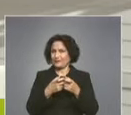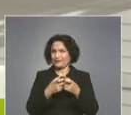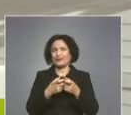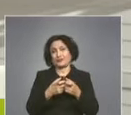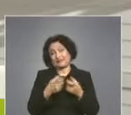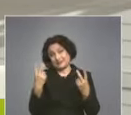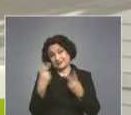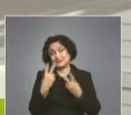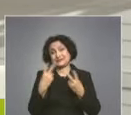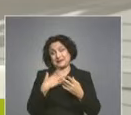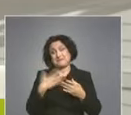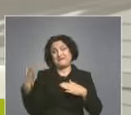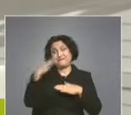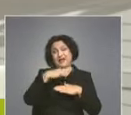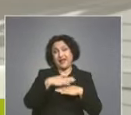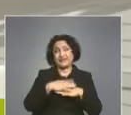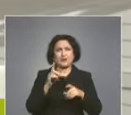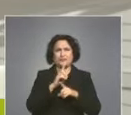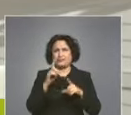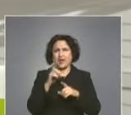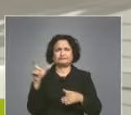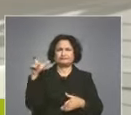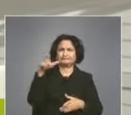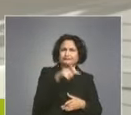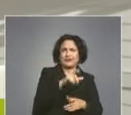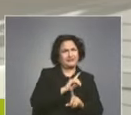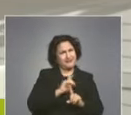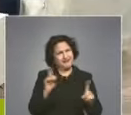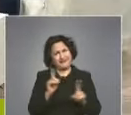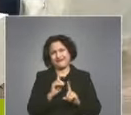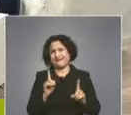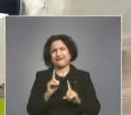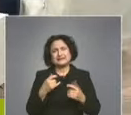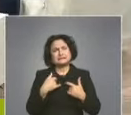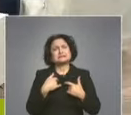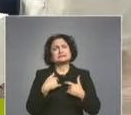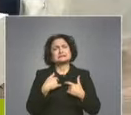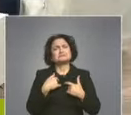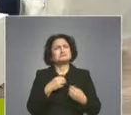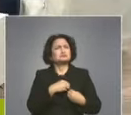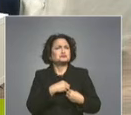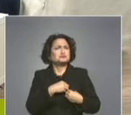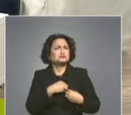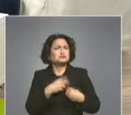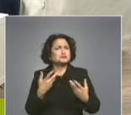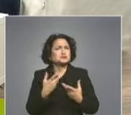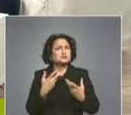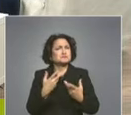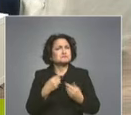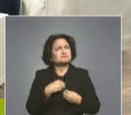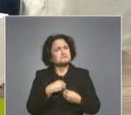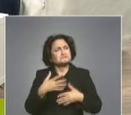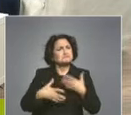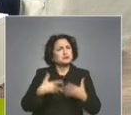тя? Оказва влияние. Разбира се, не по формата нацист. Никога не са ме притискали това да следва медицина. По